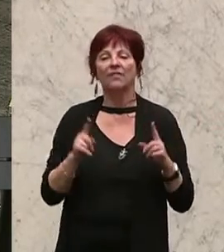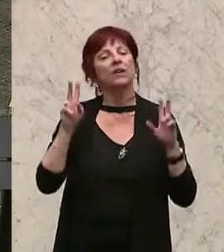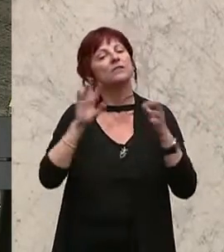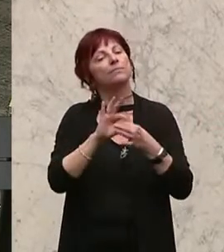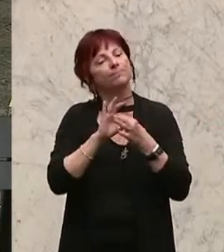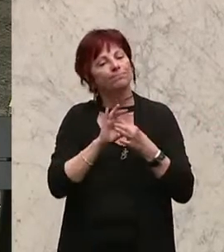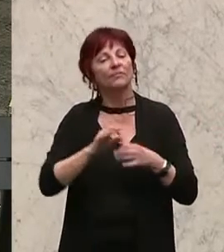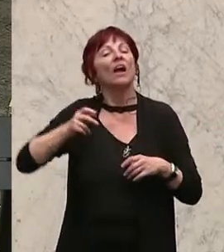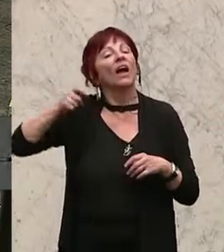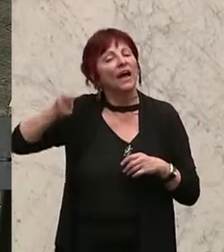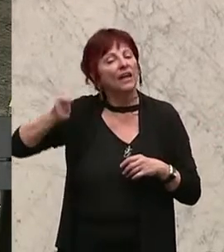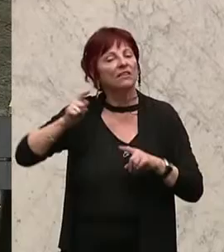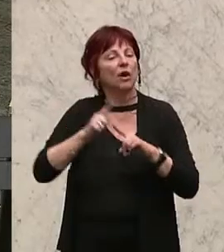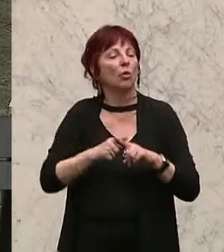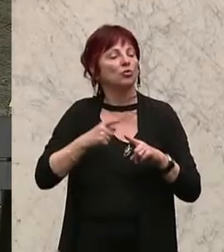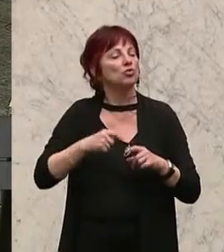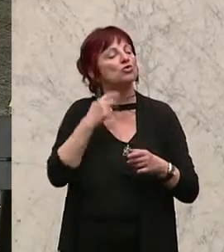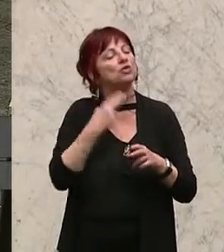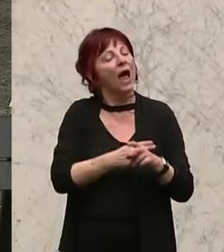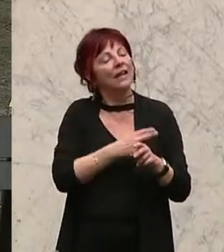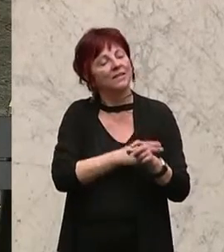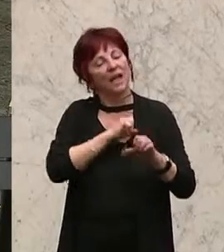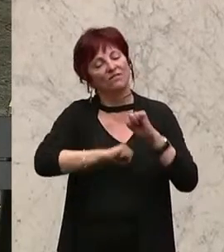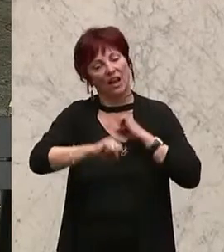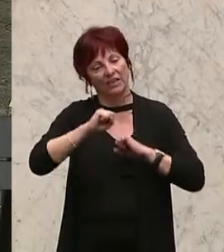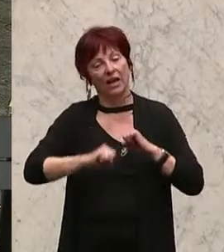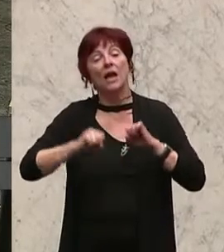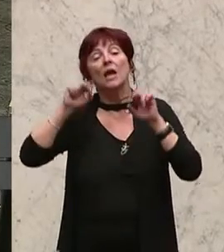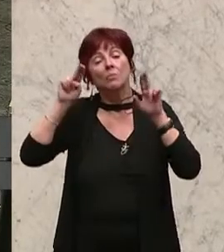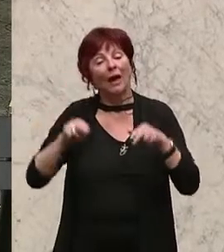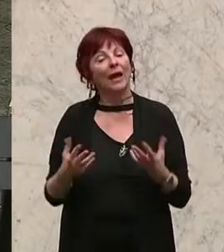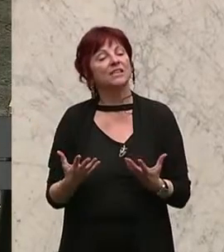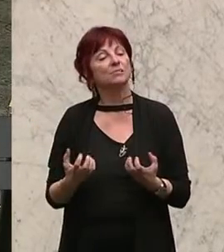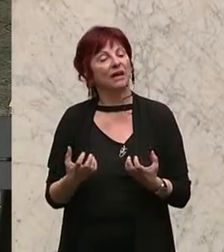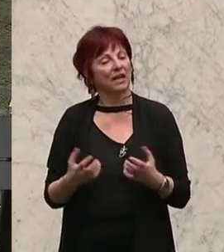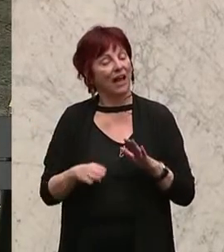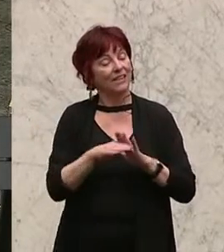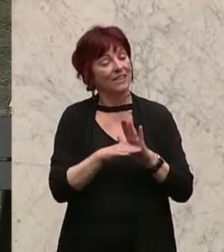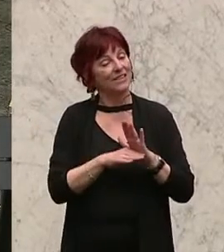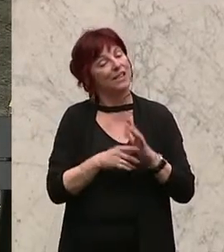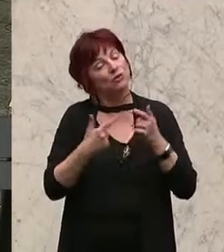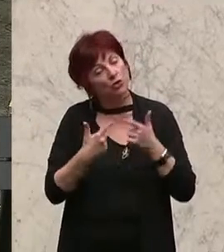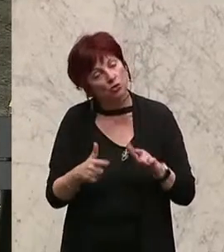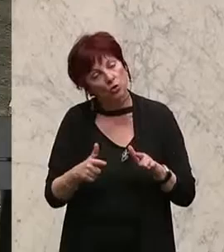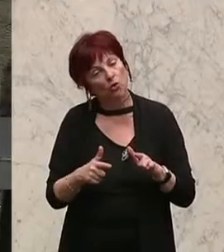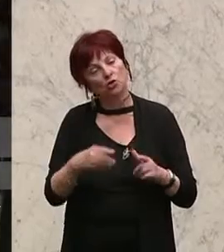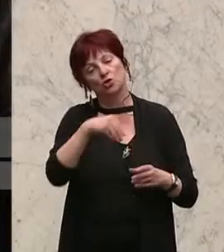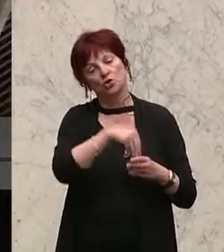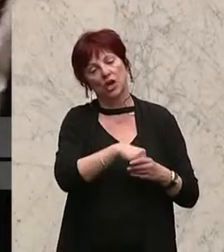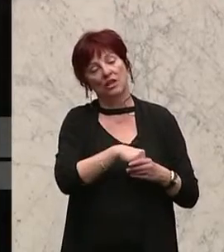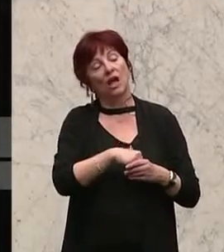Rechtspraktikantengesetz wird für die Zulassung verlangt, dass weder eine Verurteilung zu einer drei Monate